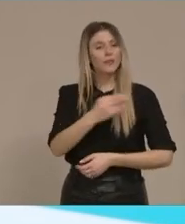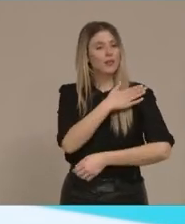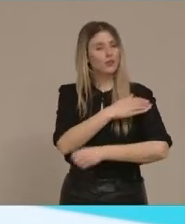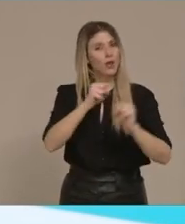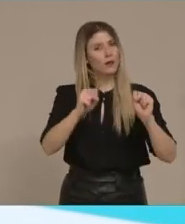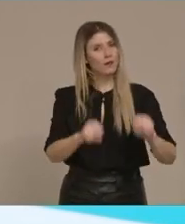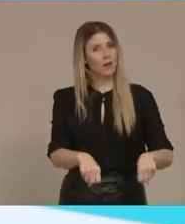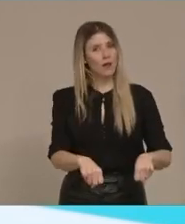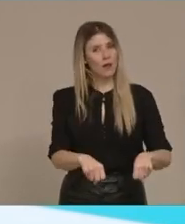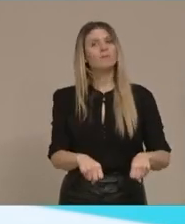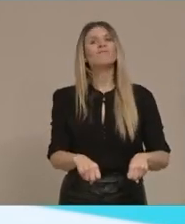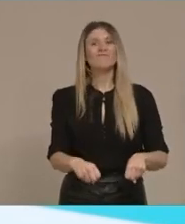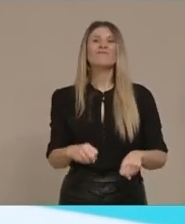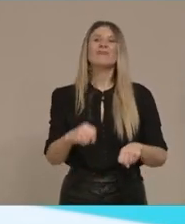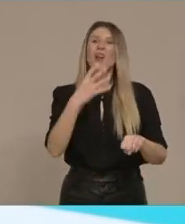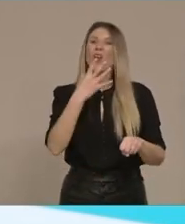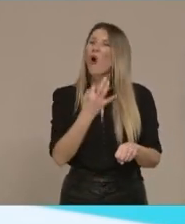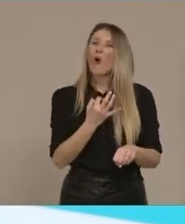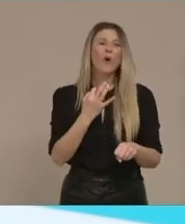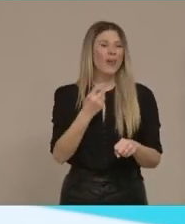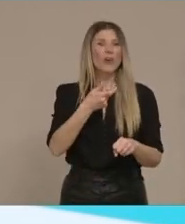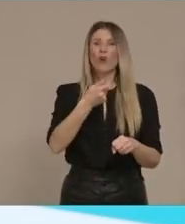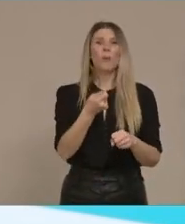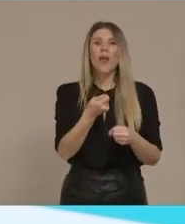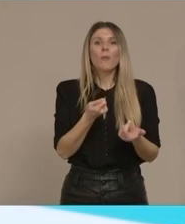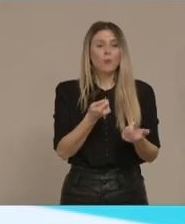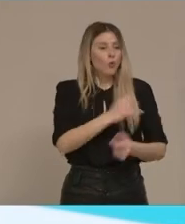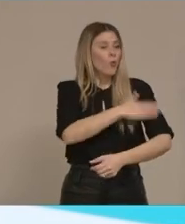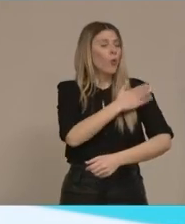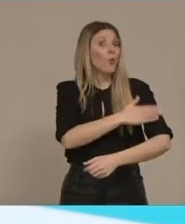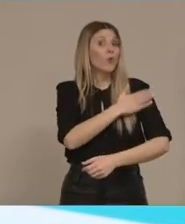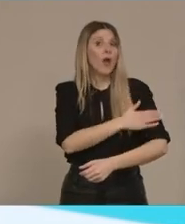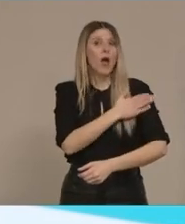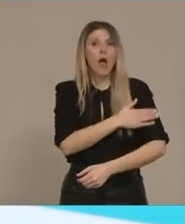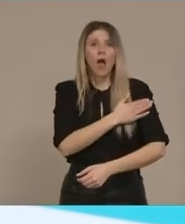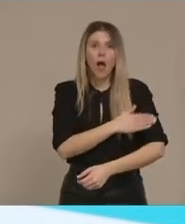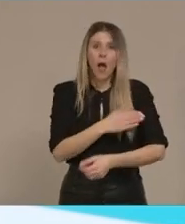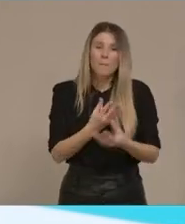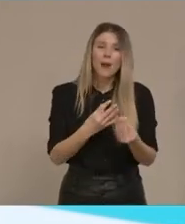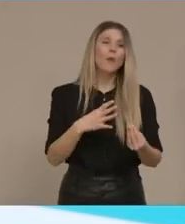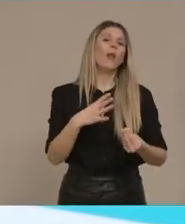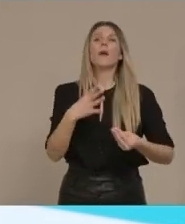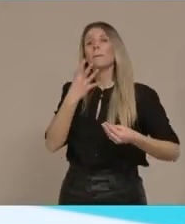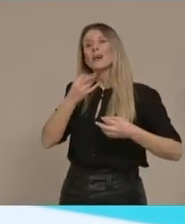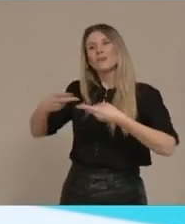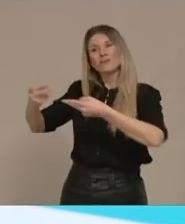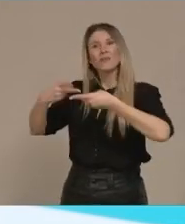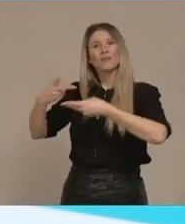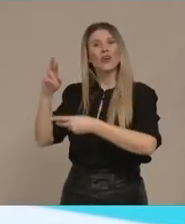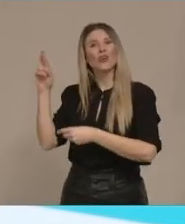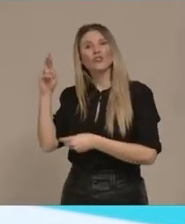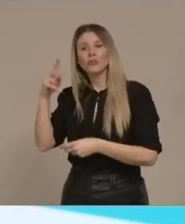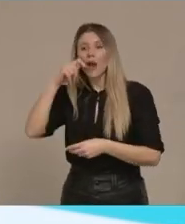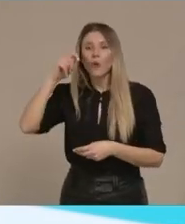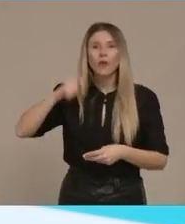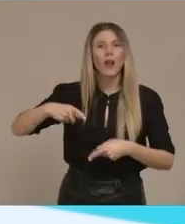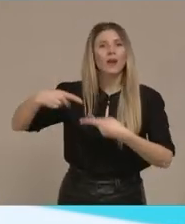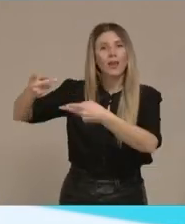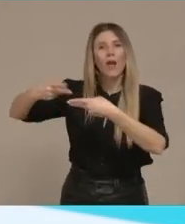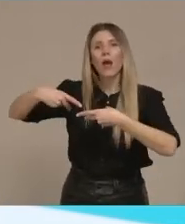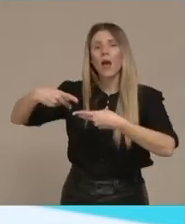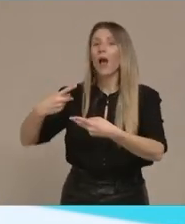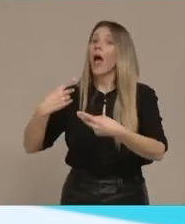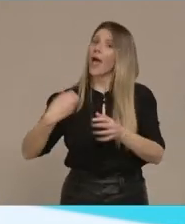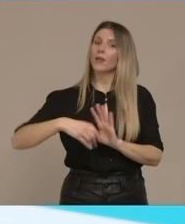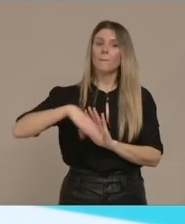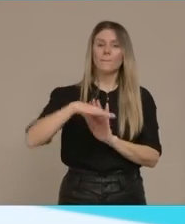εκτεθειμένη στη Γούνα Και γι' αυτό και έχω ζητήσει και σχεδιάζουμε από τη Δημόσια Υπηρεσία Απασχόληση Ένα ειδικό προγράμμα για το οποίο μίλησα και χθες